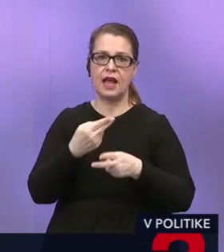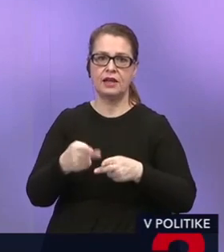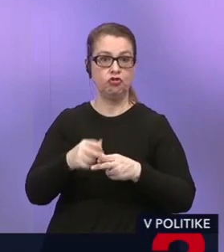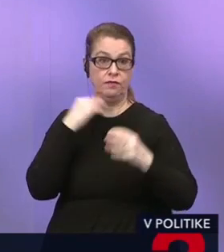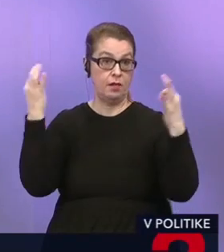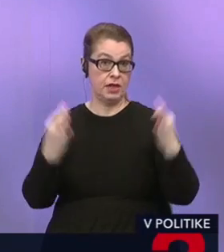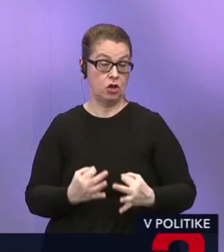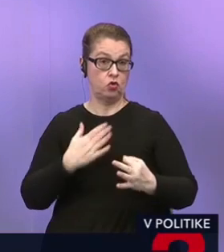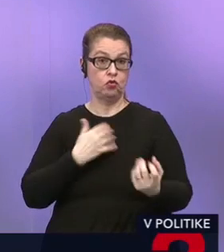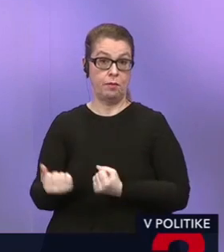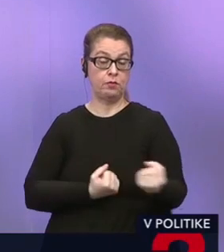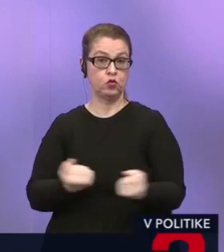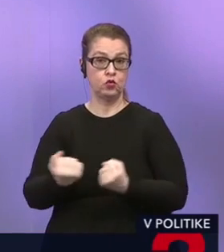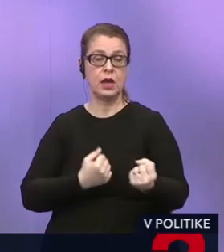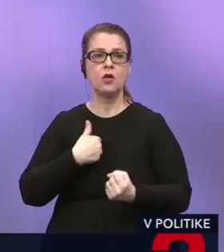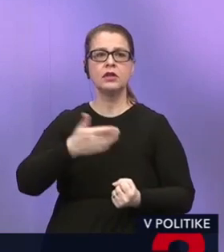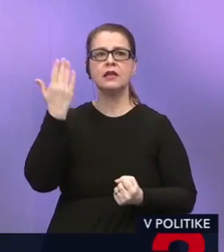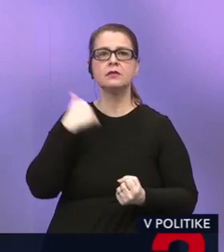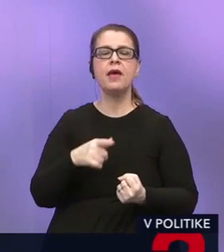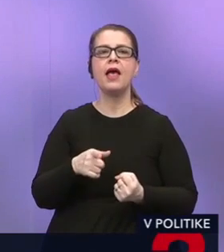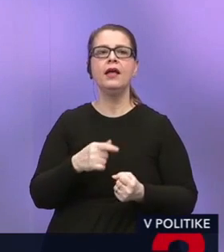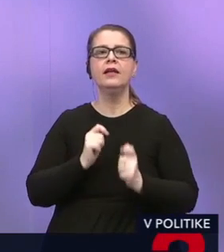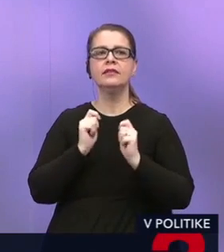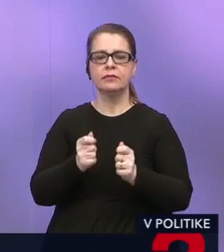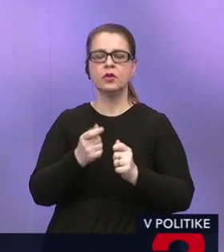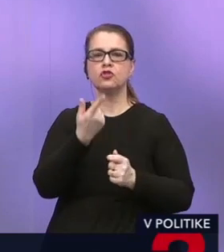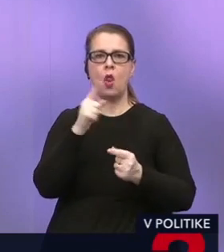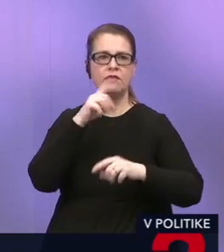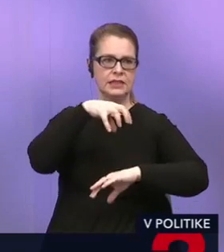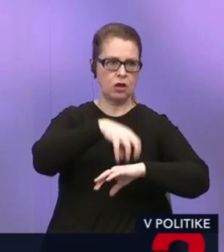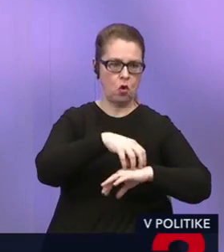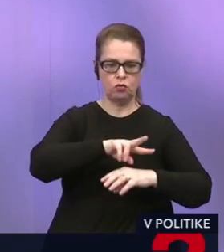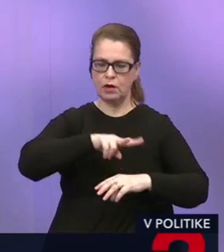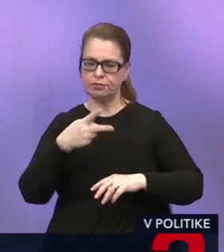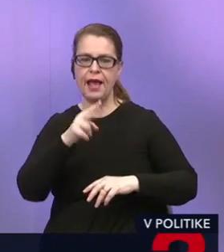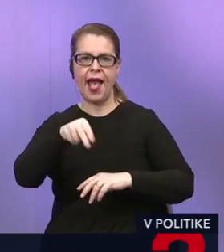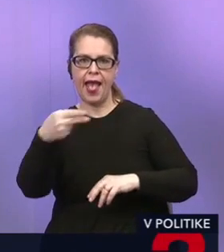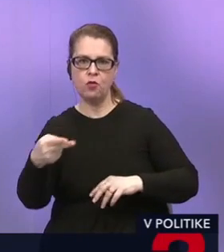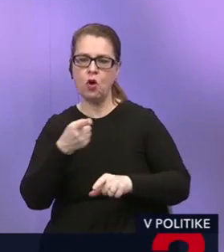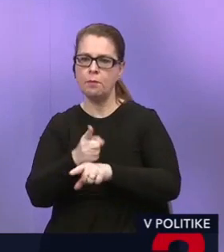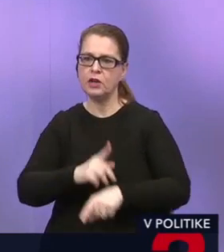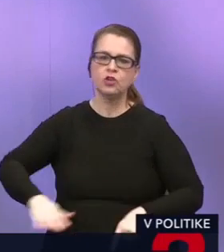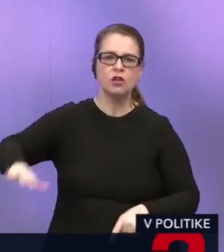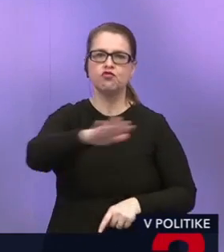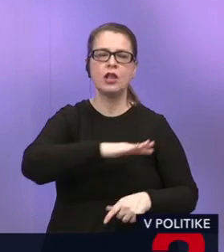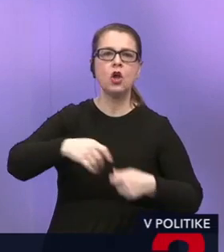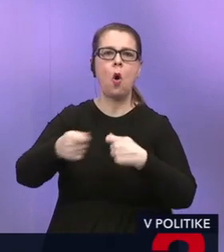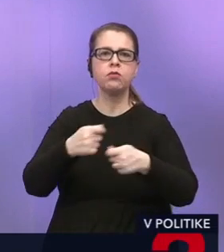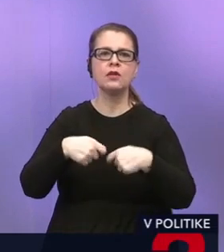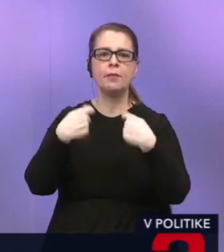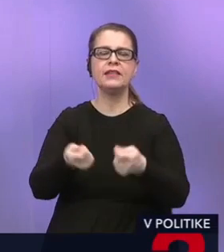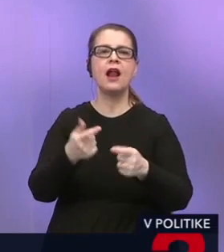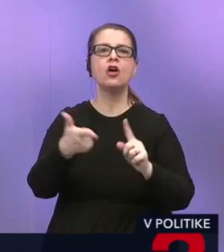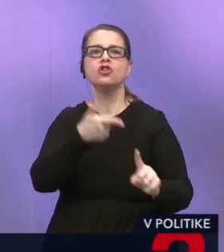jednoducho máme skúsenosť, keď sme prechádzali zo slovenskej koruny na euro a prinútili sme všetkých obchodníkov, aby uvádzali